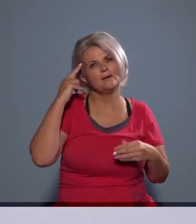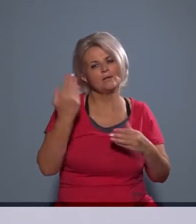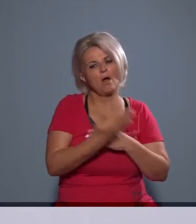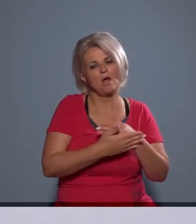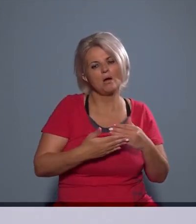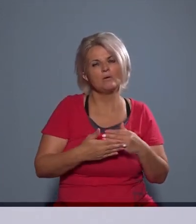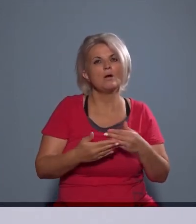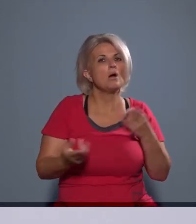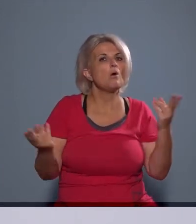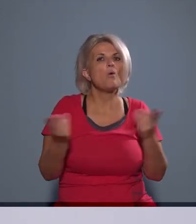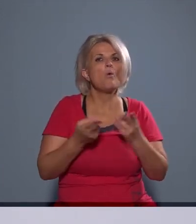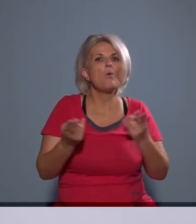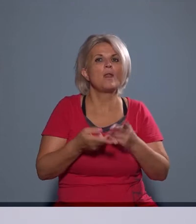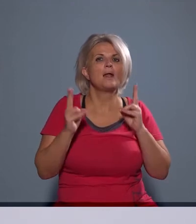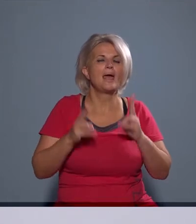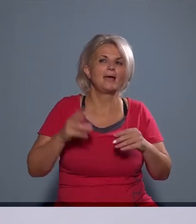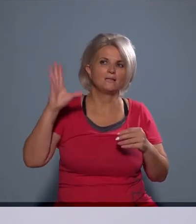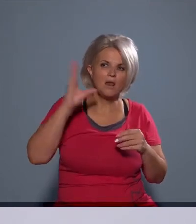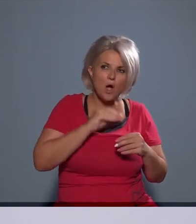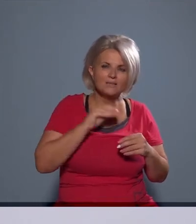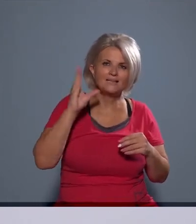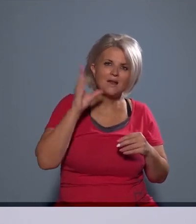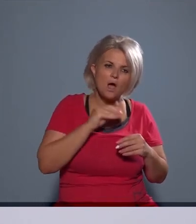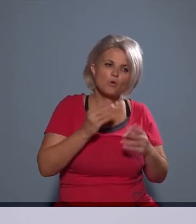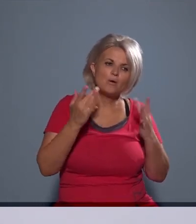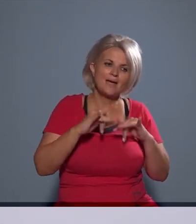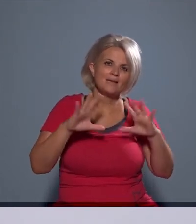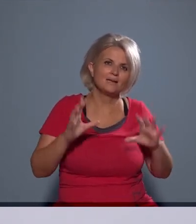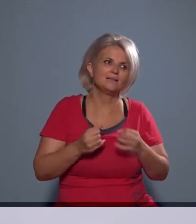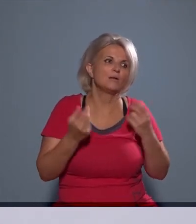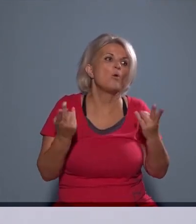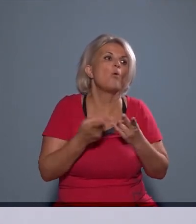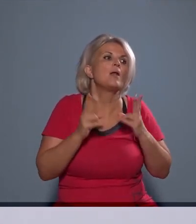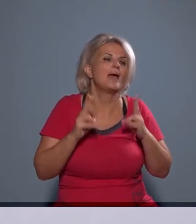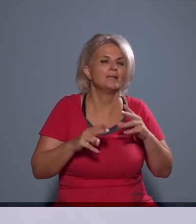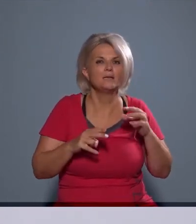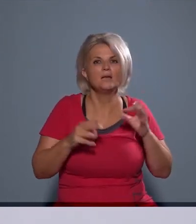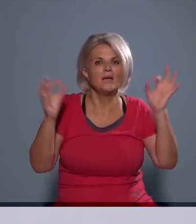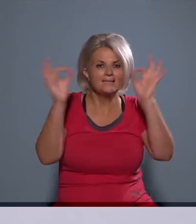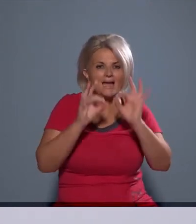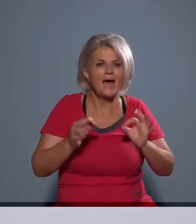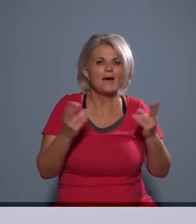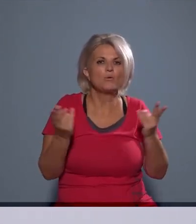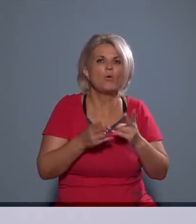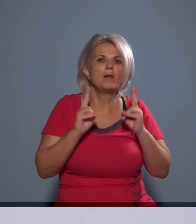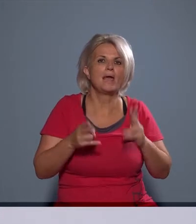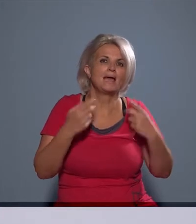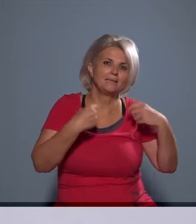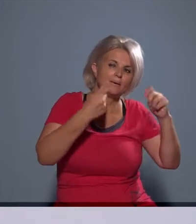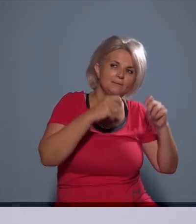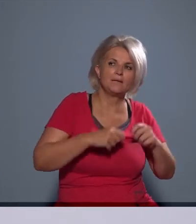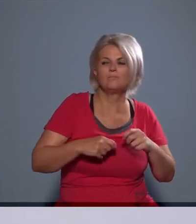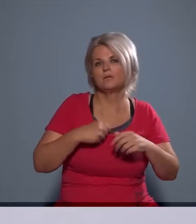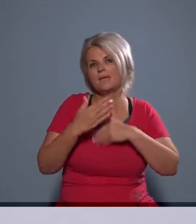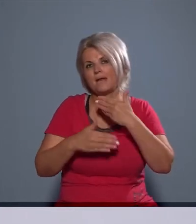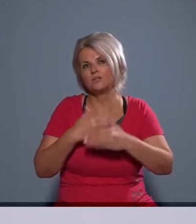ennek az alapvonalait például azt, hogy mely területen lehet lakni, lakóhelyet létesíteni, mely területen lehet ipari tevékenységet folytatni,